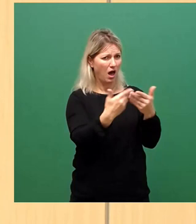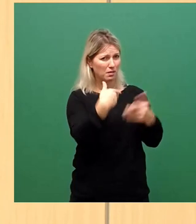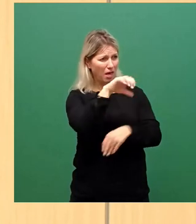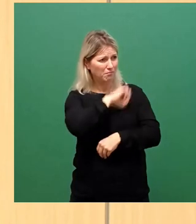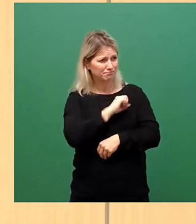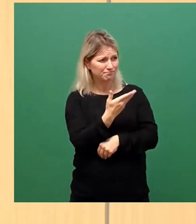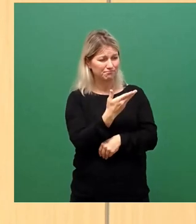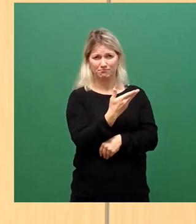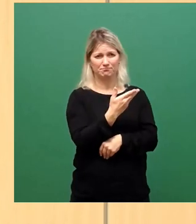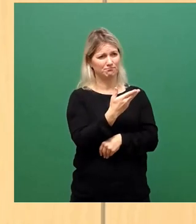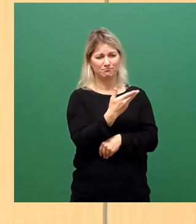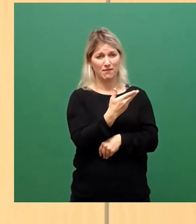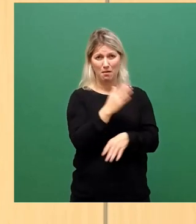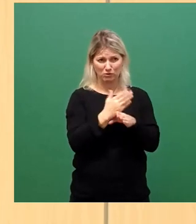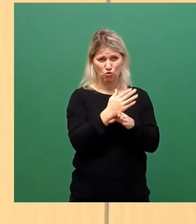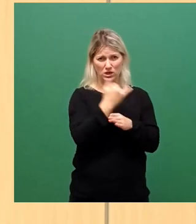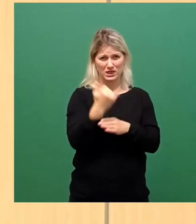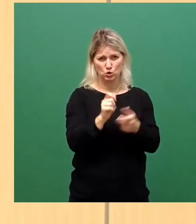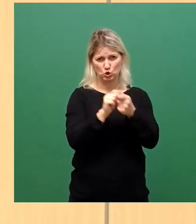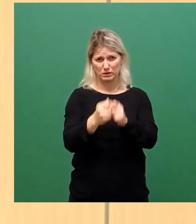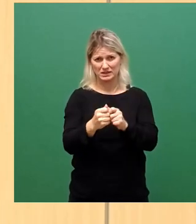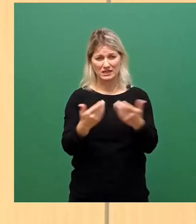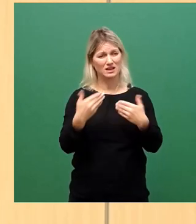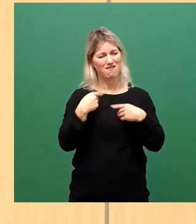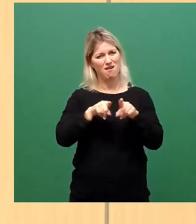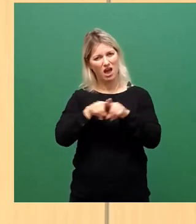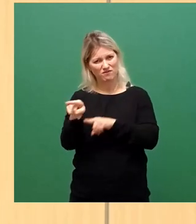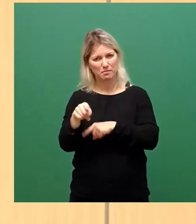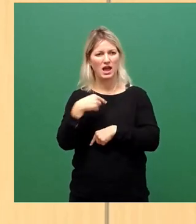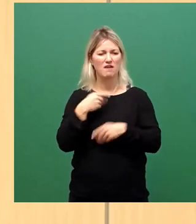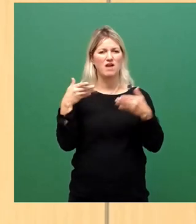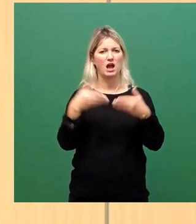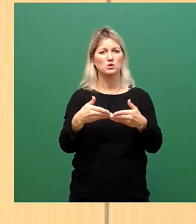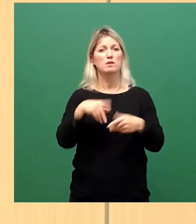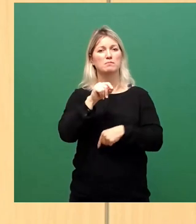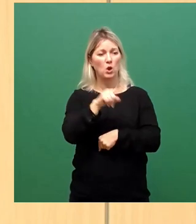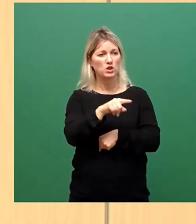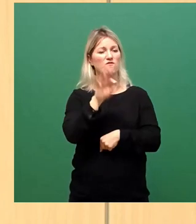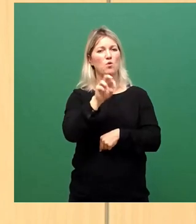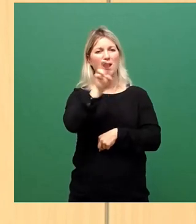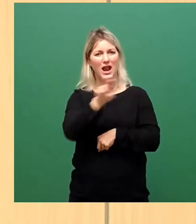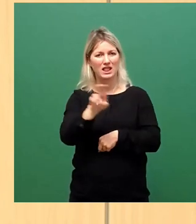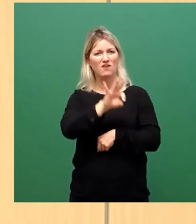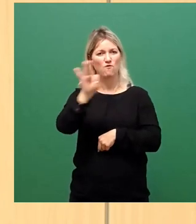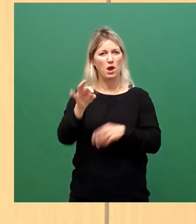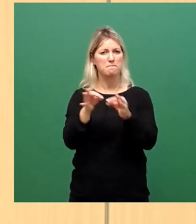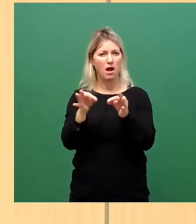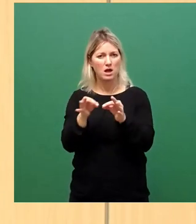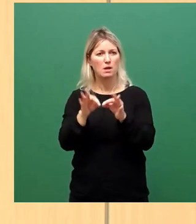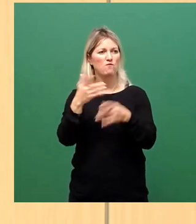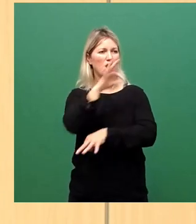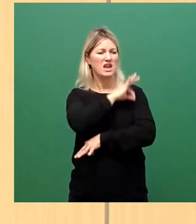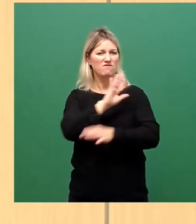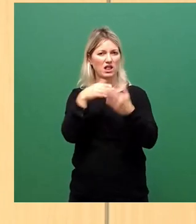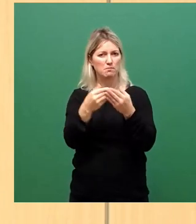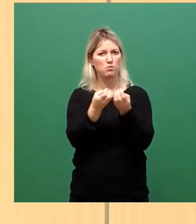gemacht werden. Als FDP-Fraktion unterstützen wir alle Maßnahmen zur Unterstützung in den Kliniken und zur Erweiterung von Impfangeboten. Das